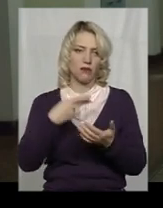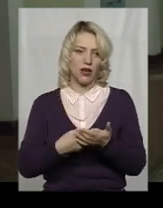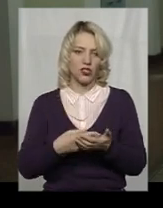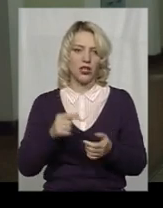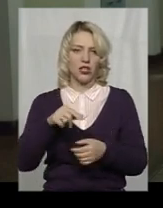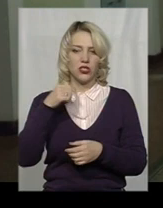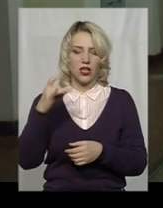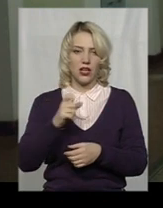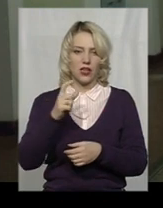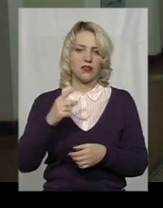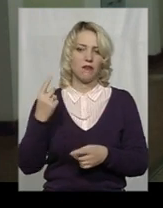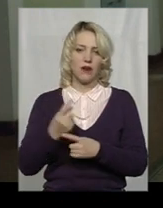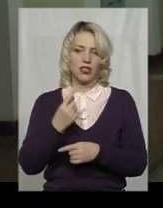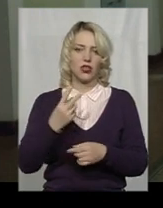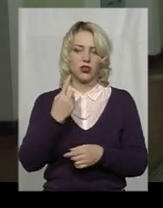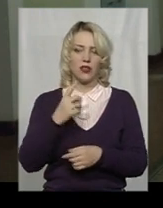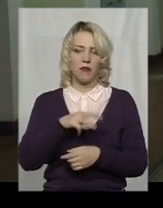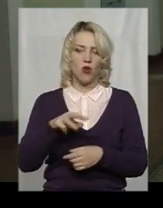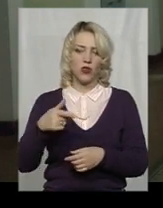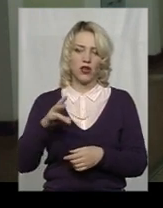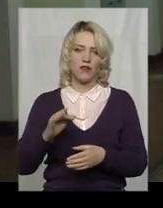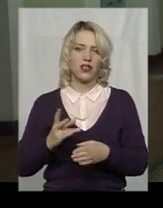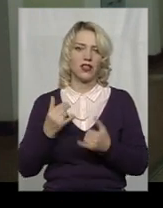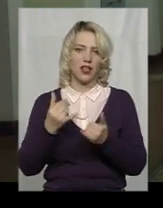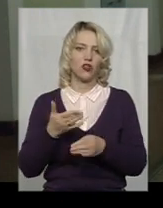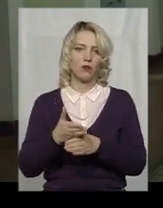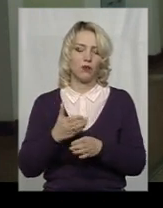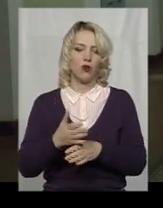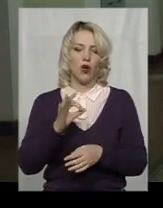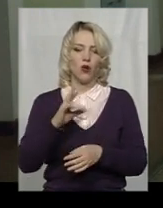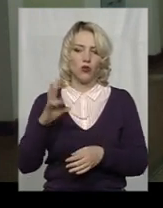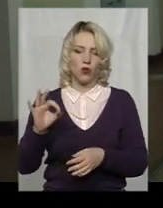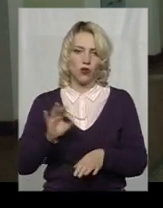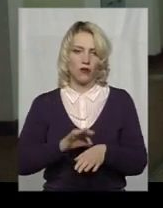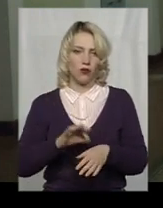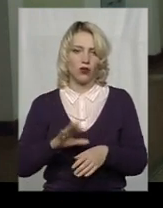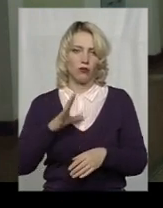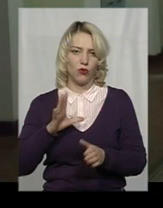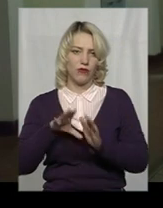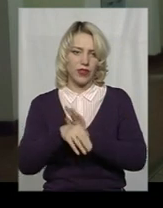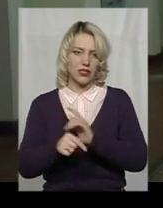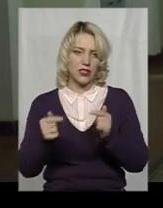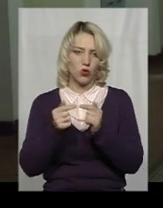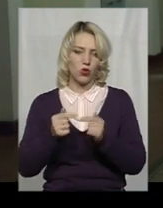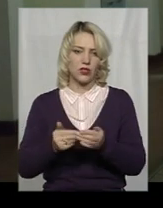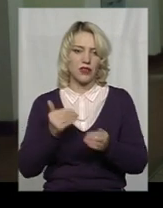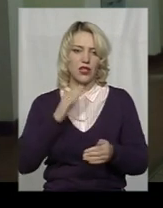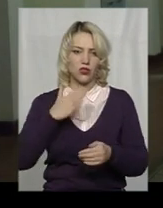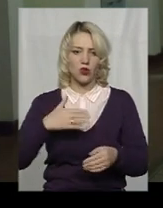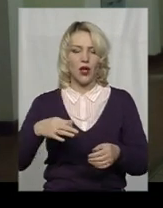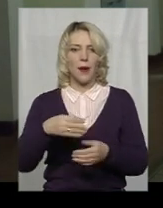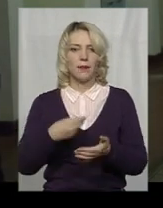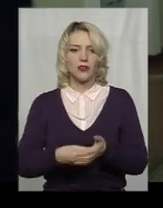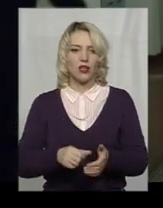цього разу вперше 1 мільйон гривень для допомоги онкохворим. То було внесено уточнення від нашої бюджетної комісії